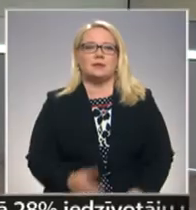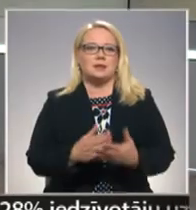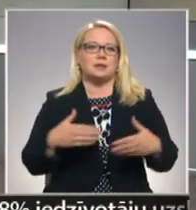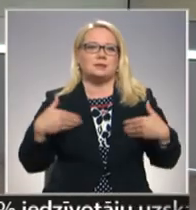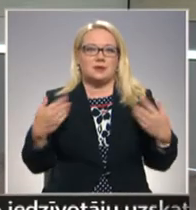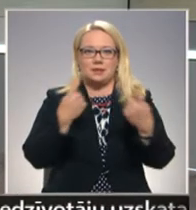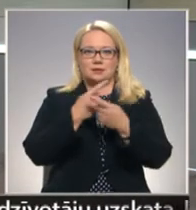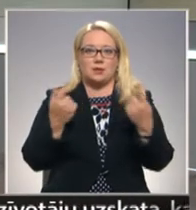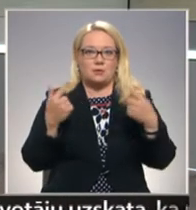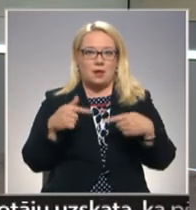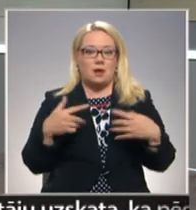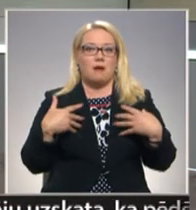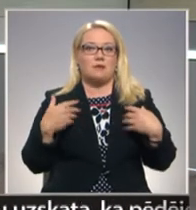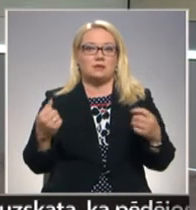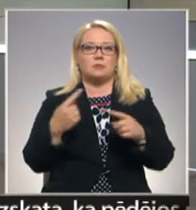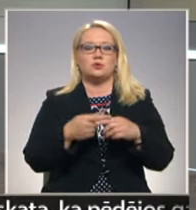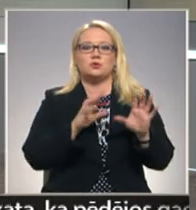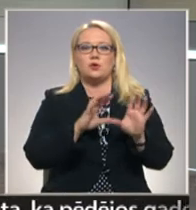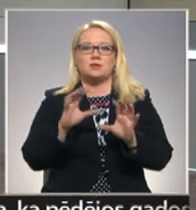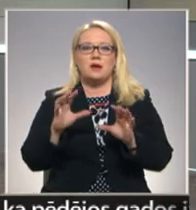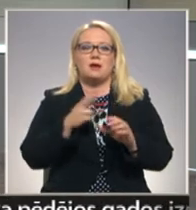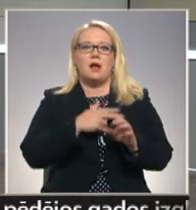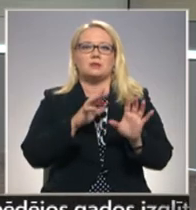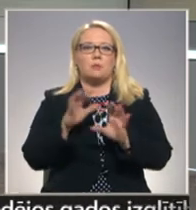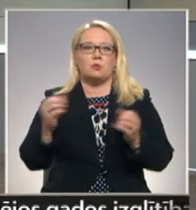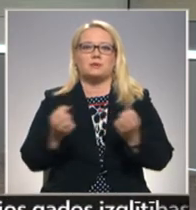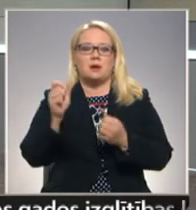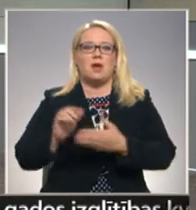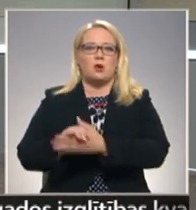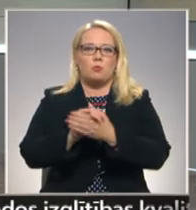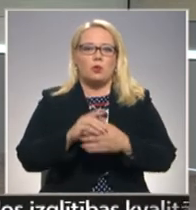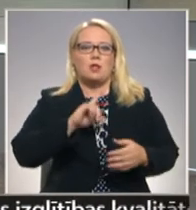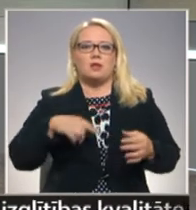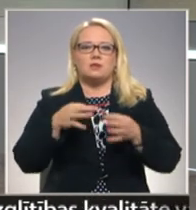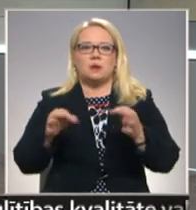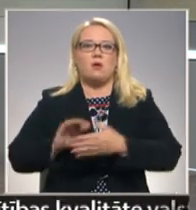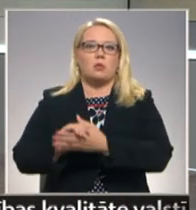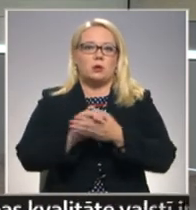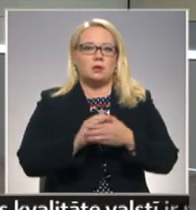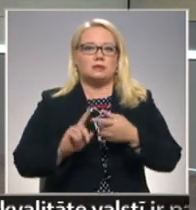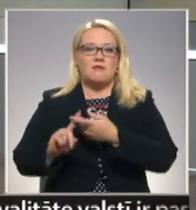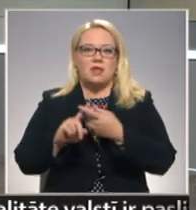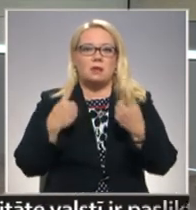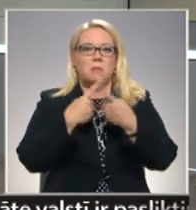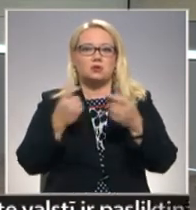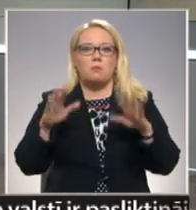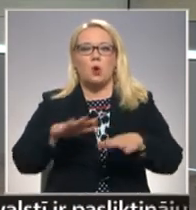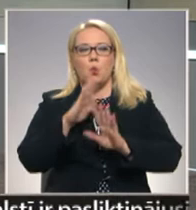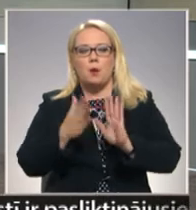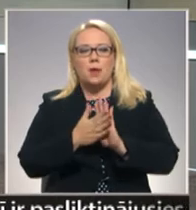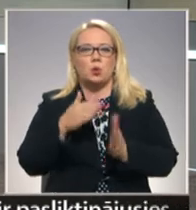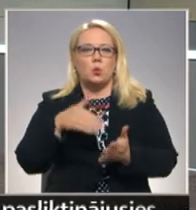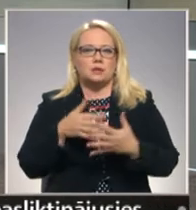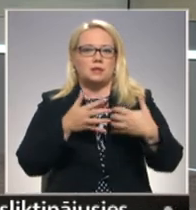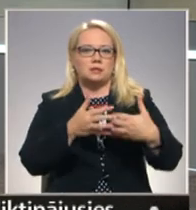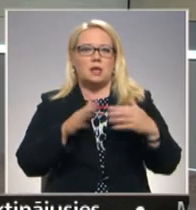Veselības un sociālās apropas darbnieka Arotbiedrība un Latvijas brīvo Arotbiedrības savienība paziņojušas par kopīgu